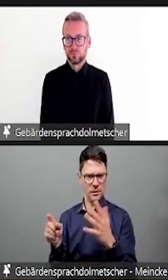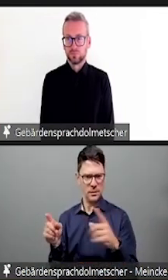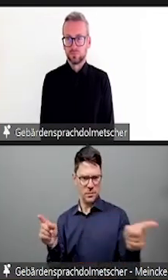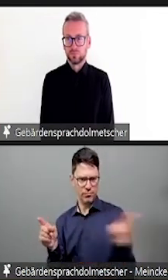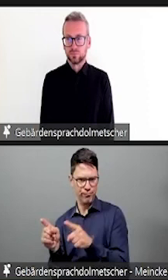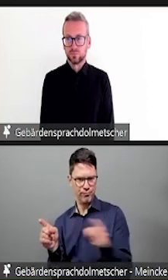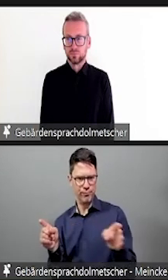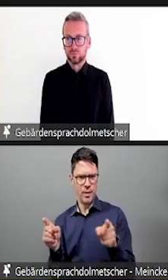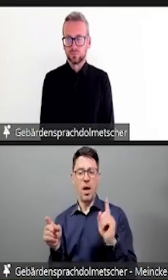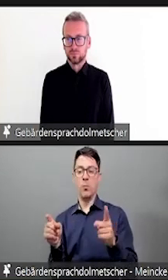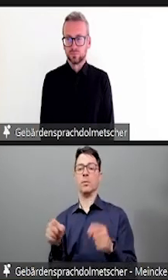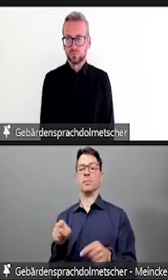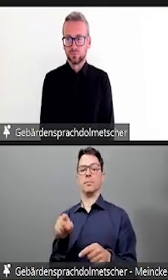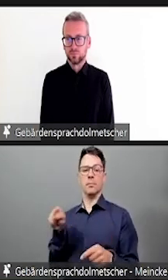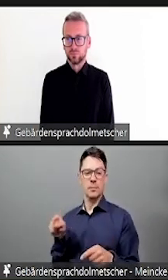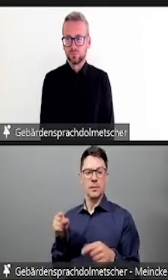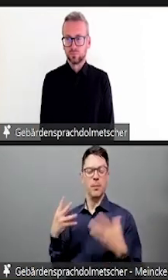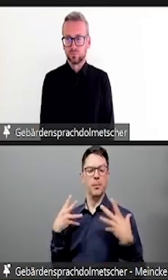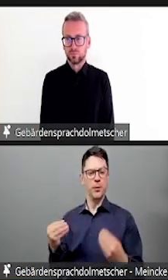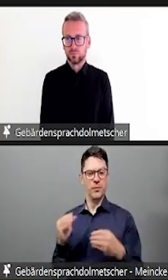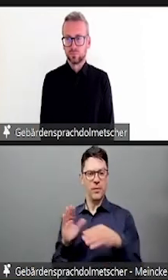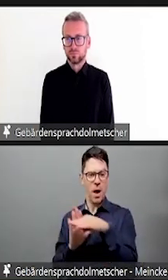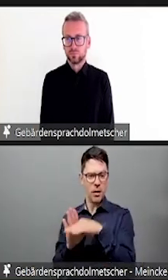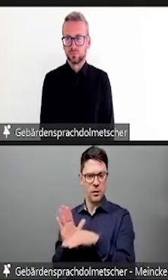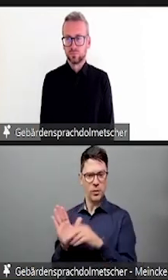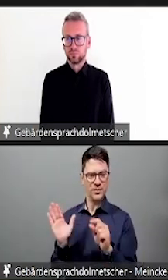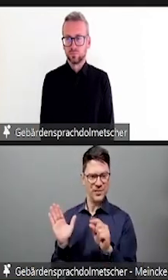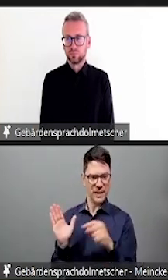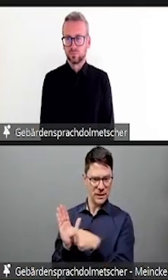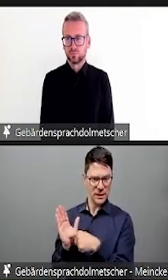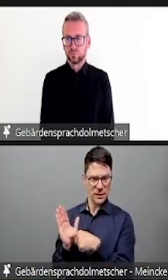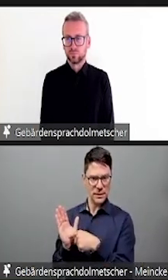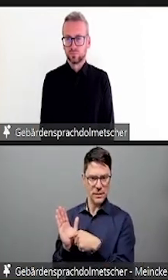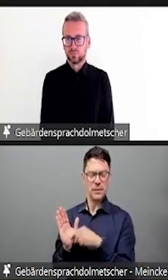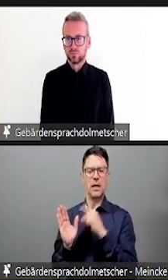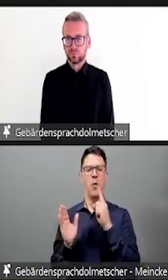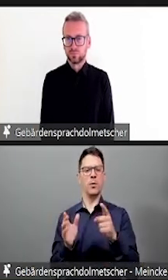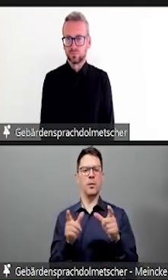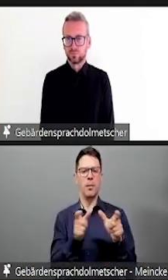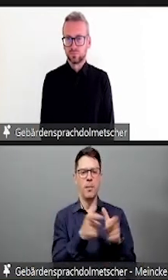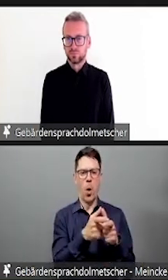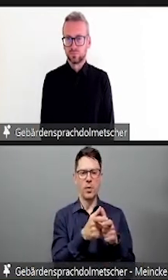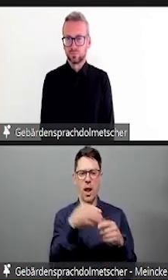wichtige Hinweise geben kann, ob ein Nachteilsausgleich möglich ist oder nicht.